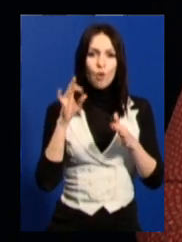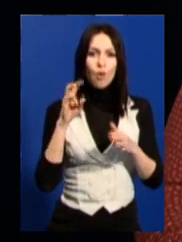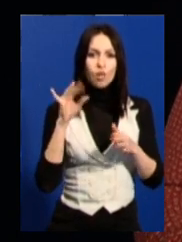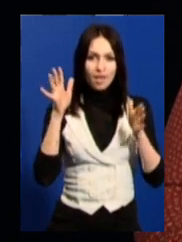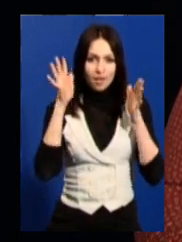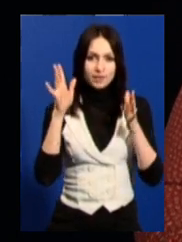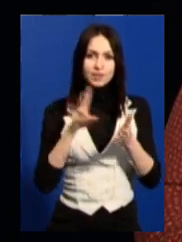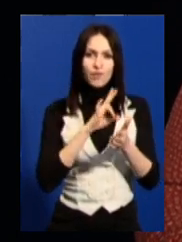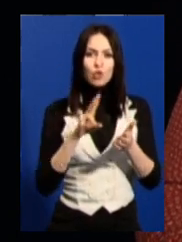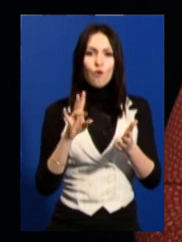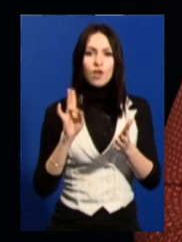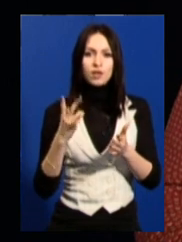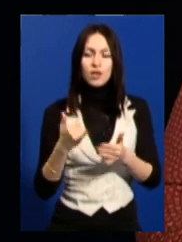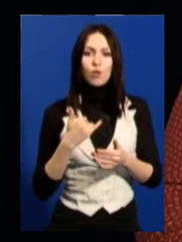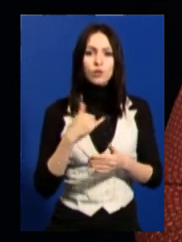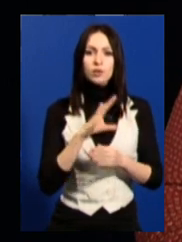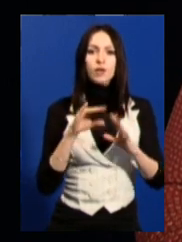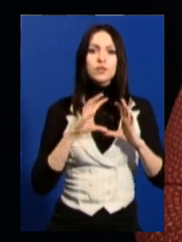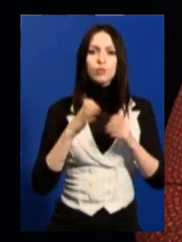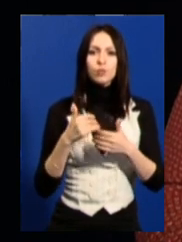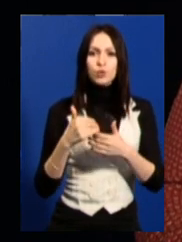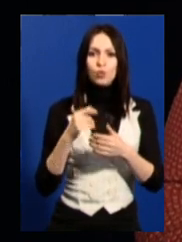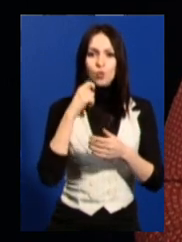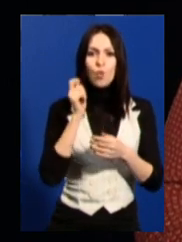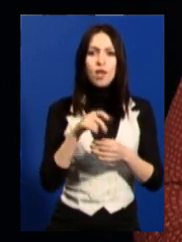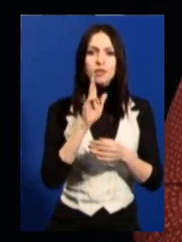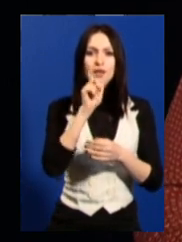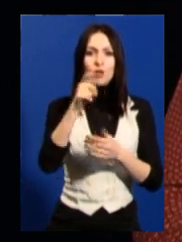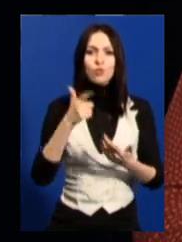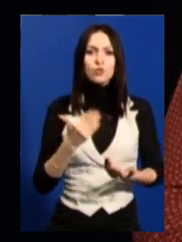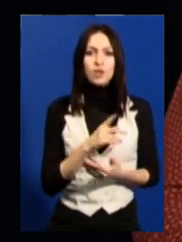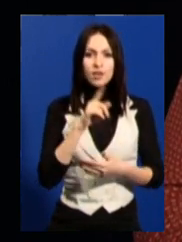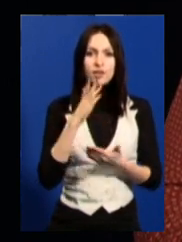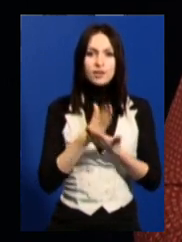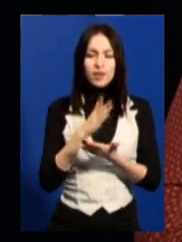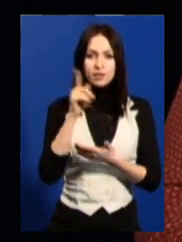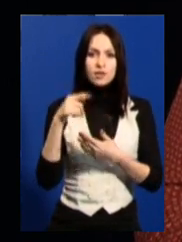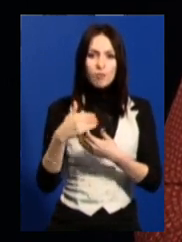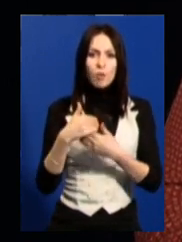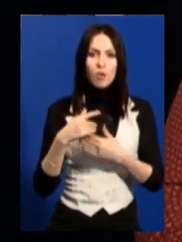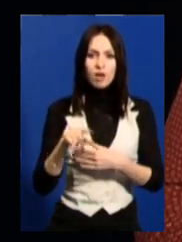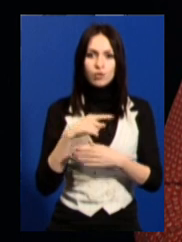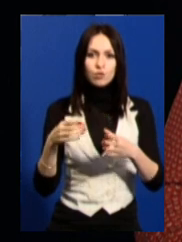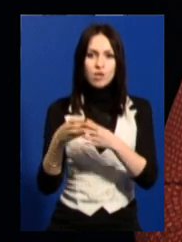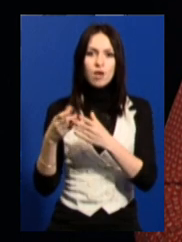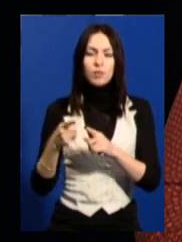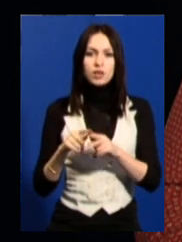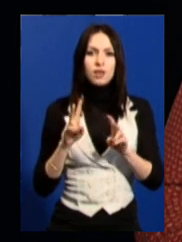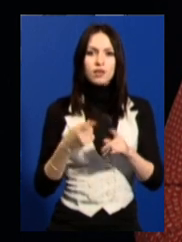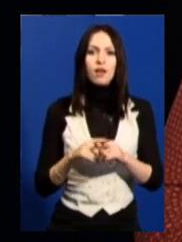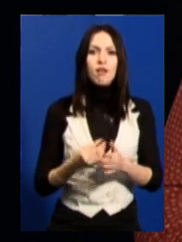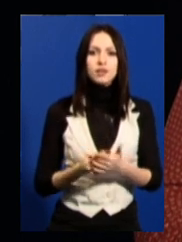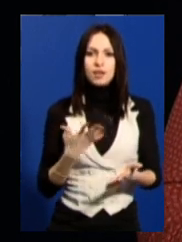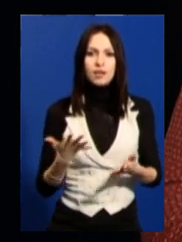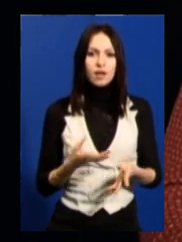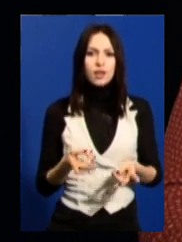в нас по всьому світу підключаються діаспори українські. Для них це цінність якась така